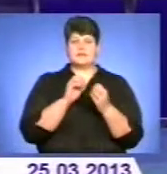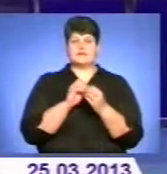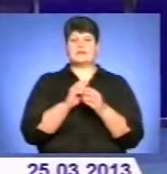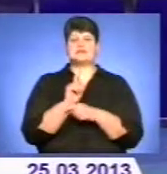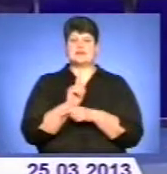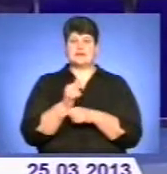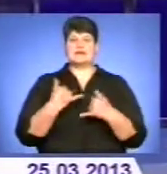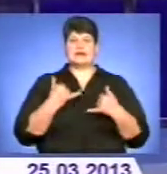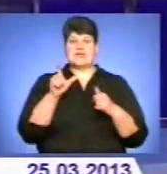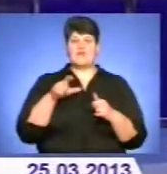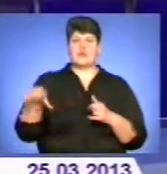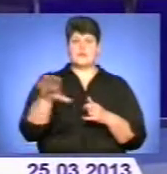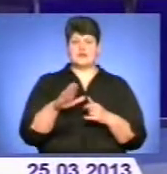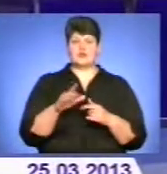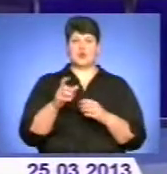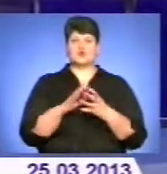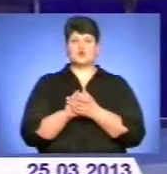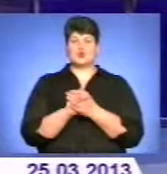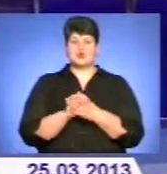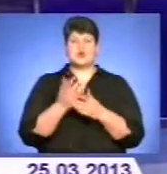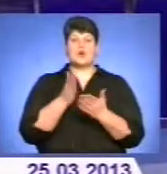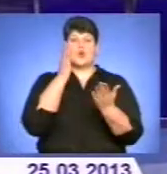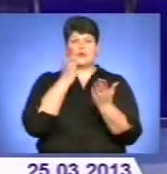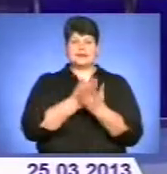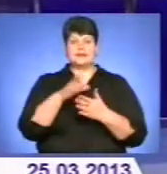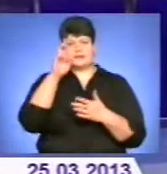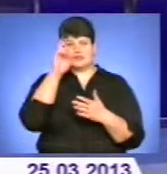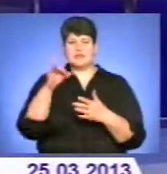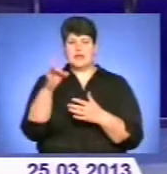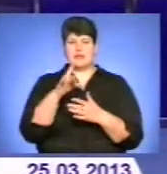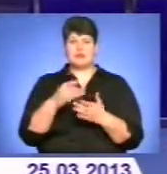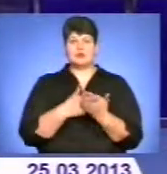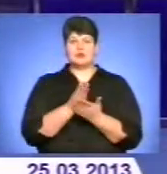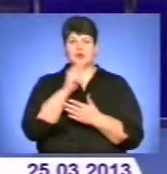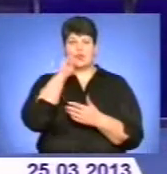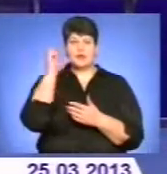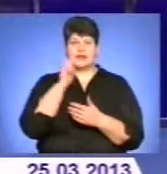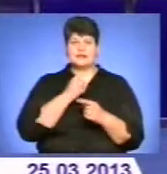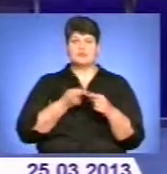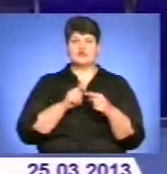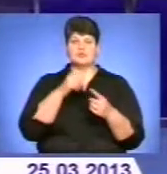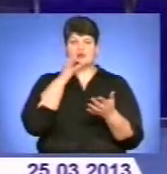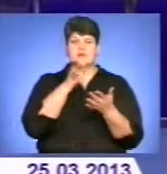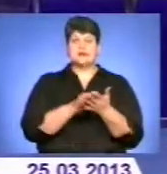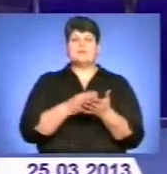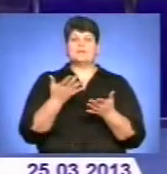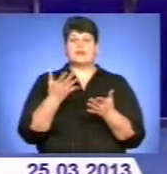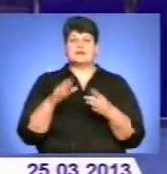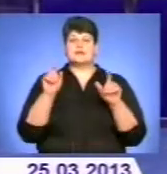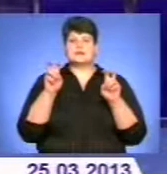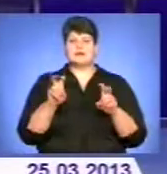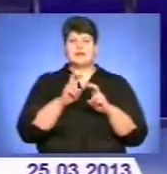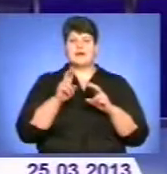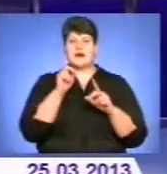для Європейського Союзу і орієнтир для державної регіональної політики України. На цьому наголошували на засіданні Ради